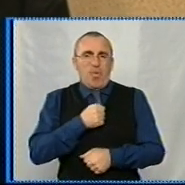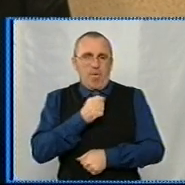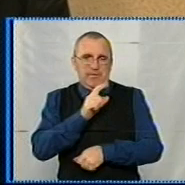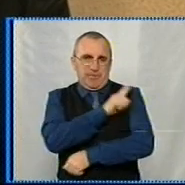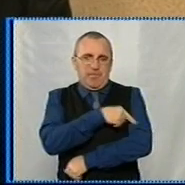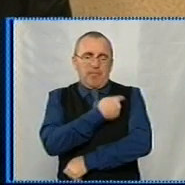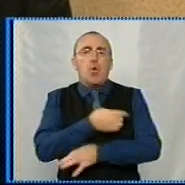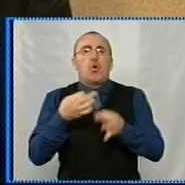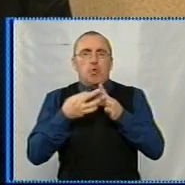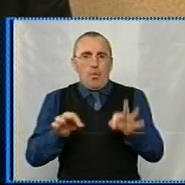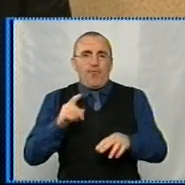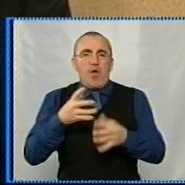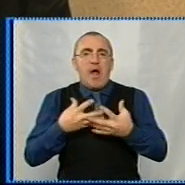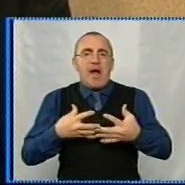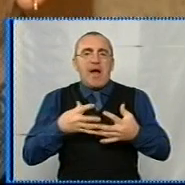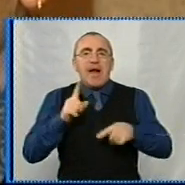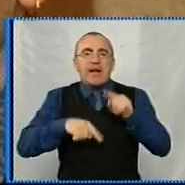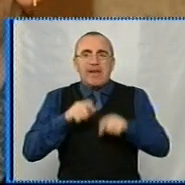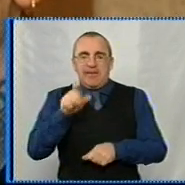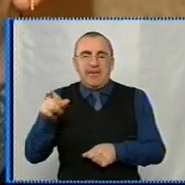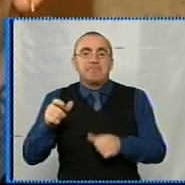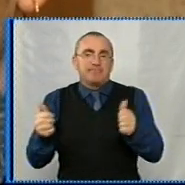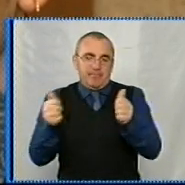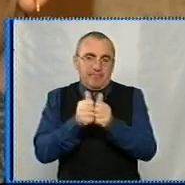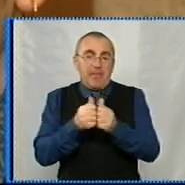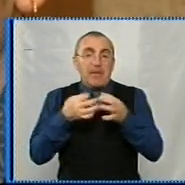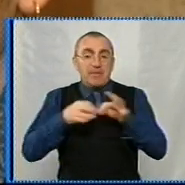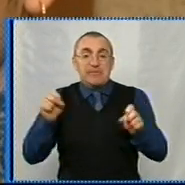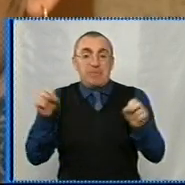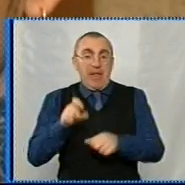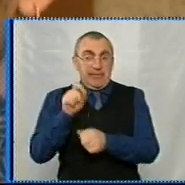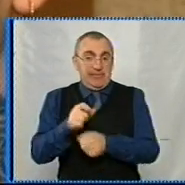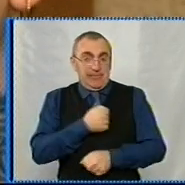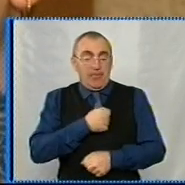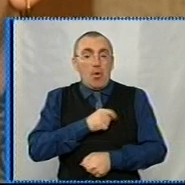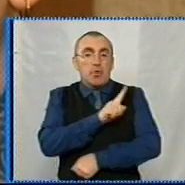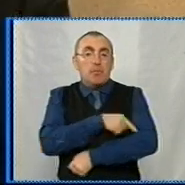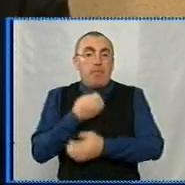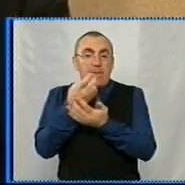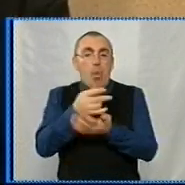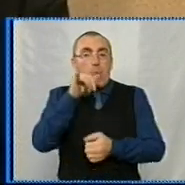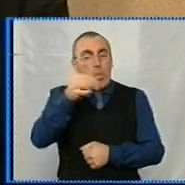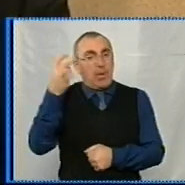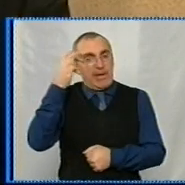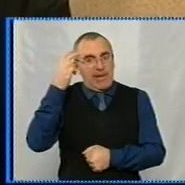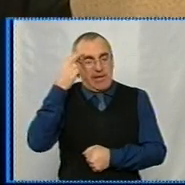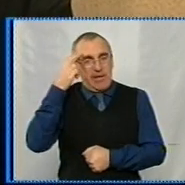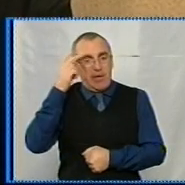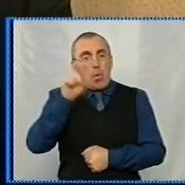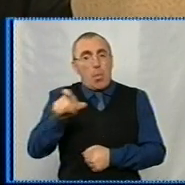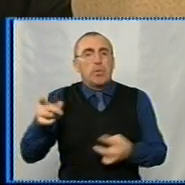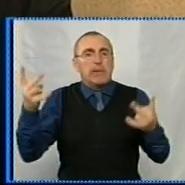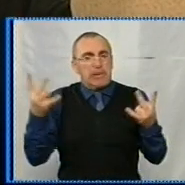дозволили рідним з ними поїхати. Говорить, зараз звільнені спецпризначенці у шпиталі в Києві. Зрозуміло, що людей